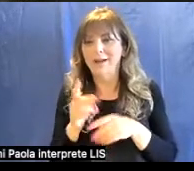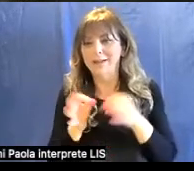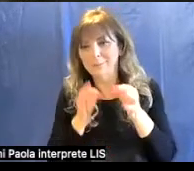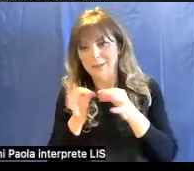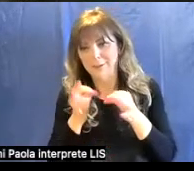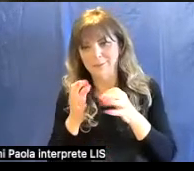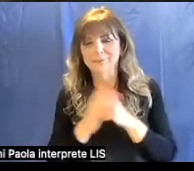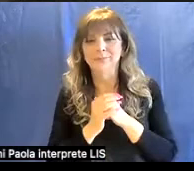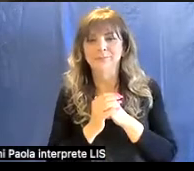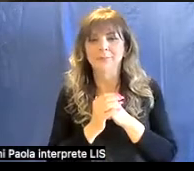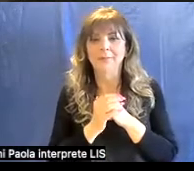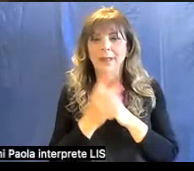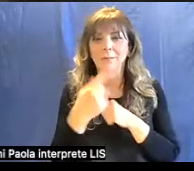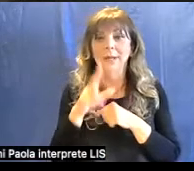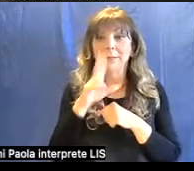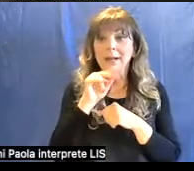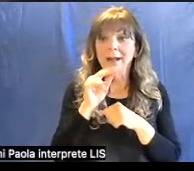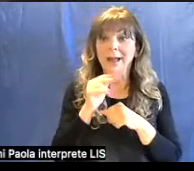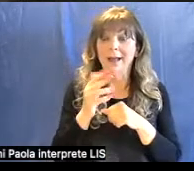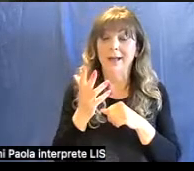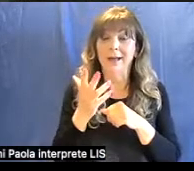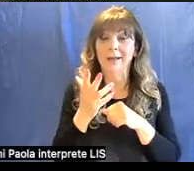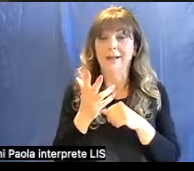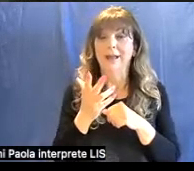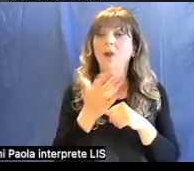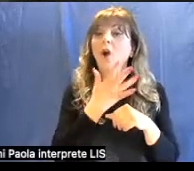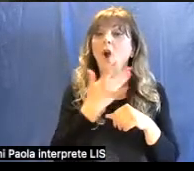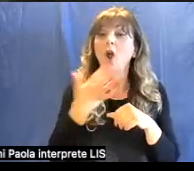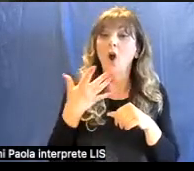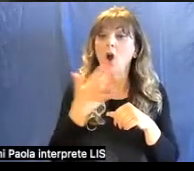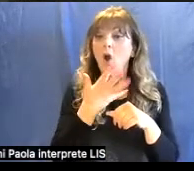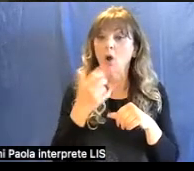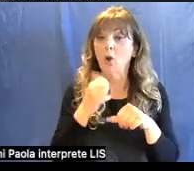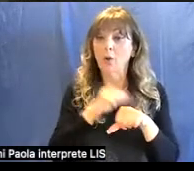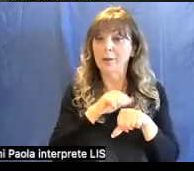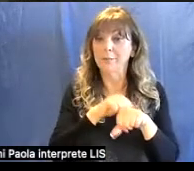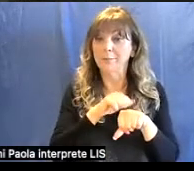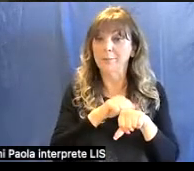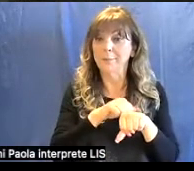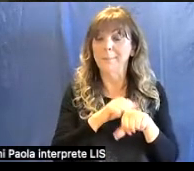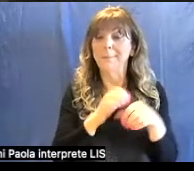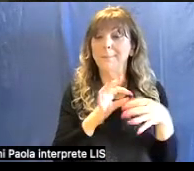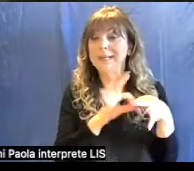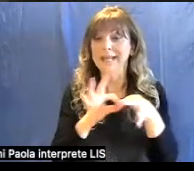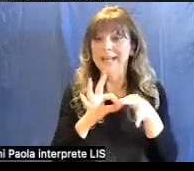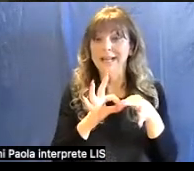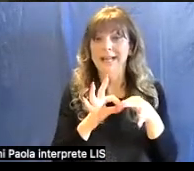parlare dei minerali, del colore nei minerali, non si può non